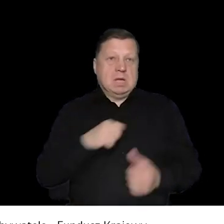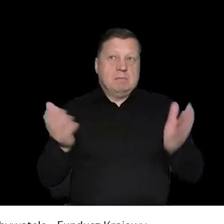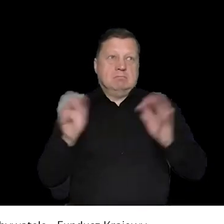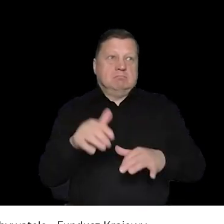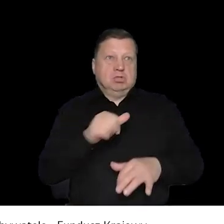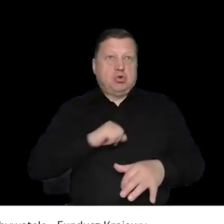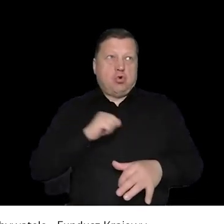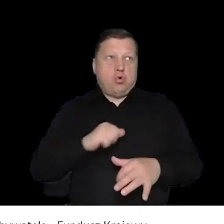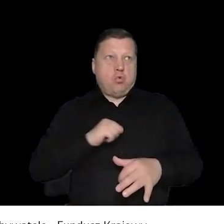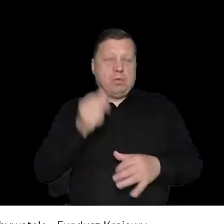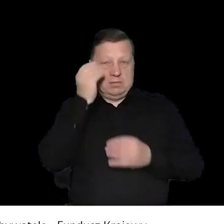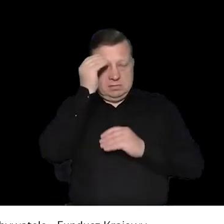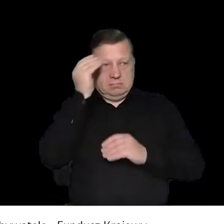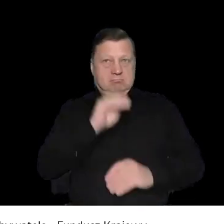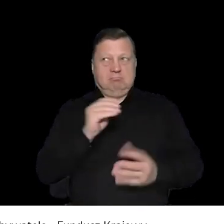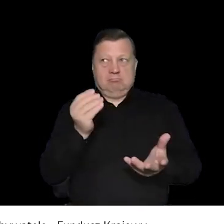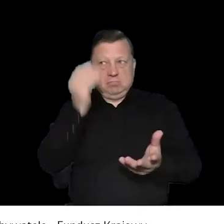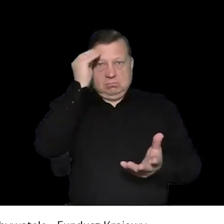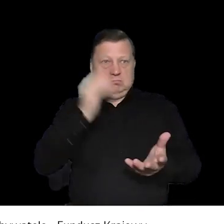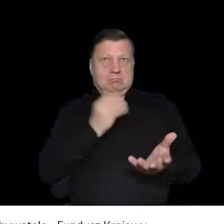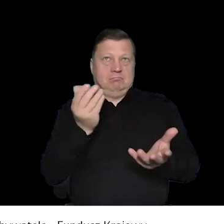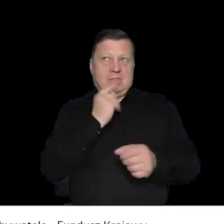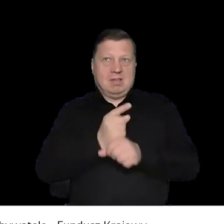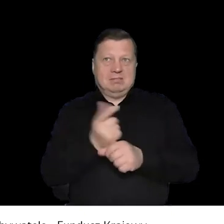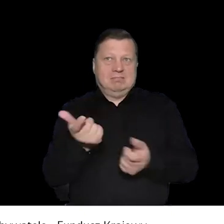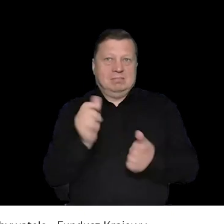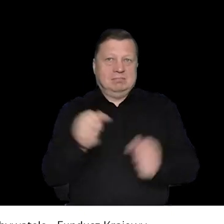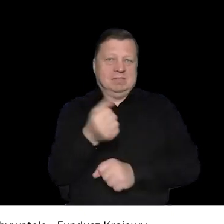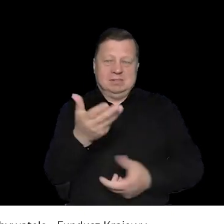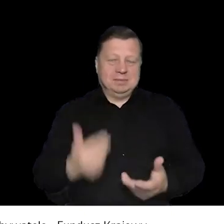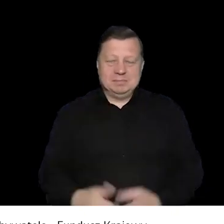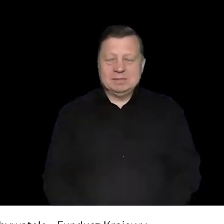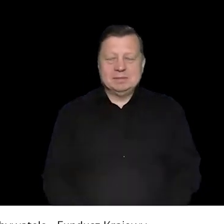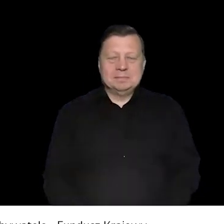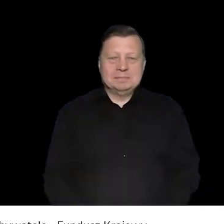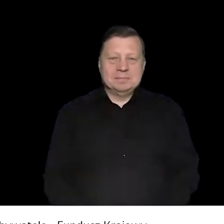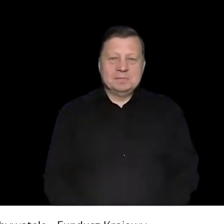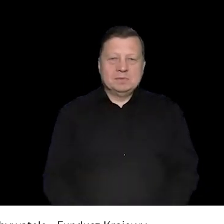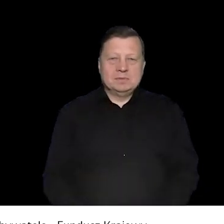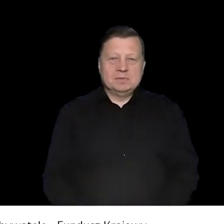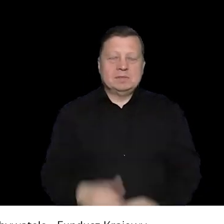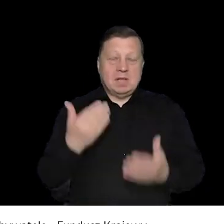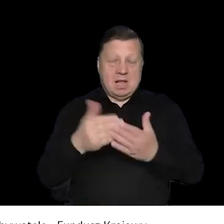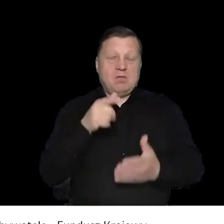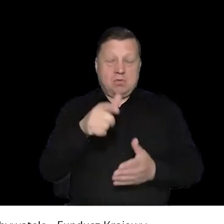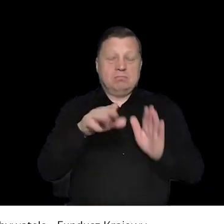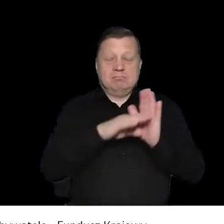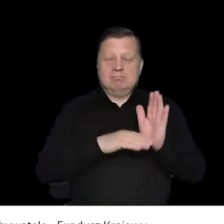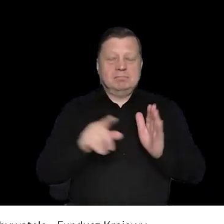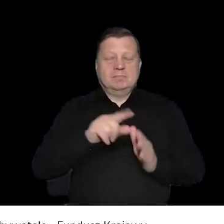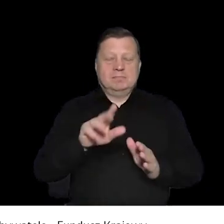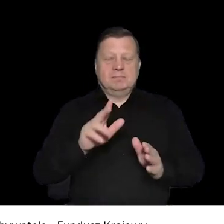Jasne. No bo tutaj, no nie mógłbym mu wydać zakazu tego zgromadzenia. Nie może sam sobie, nie wiem,